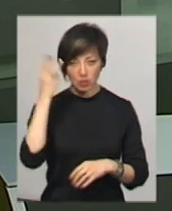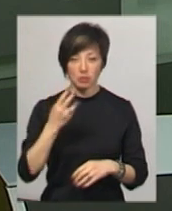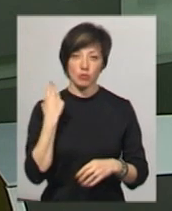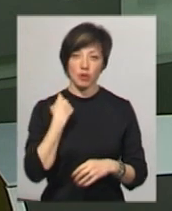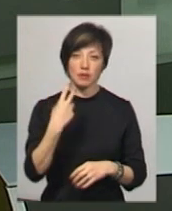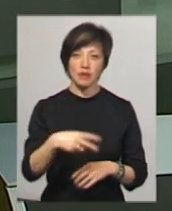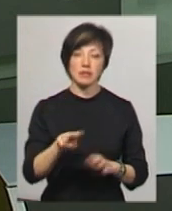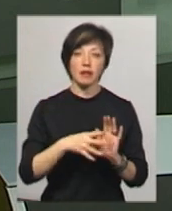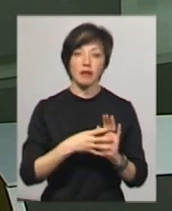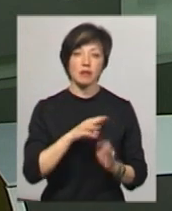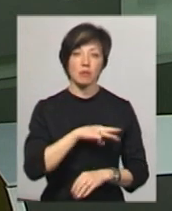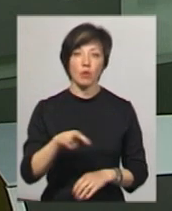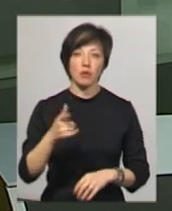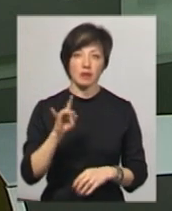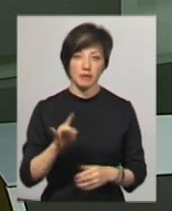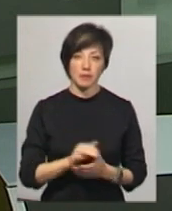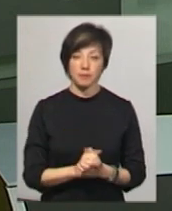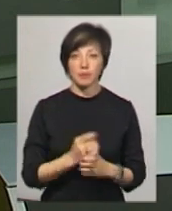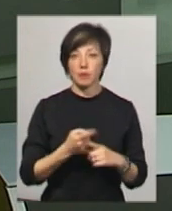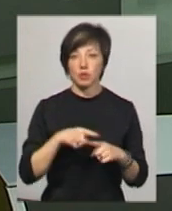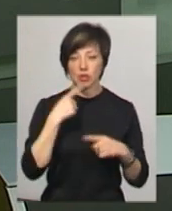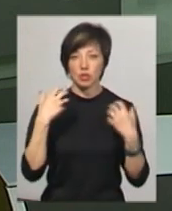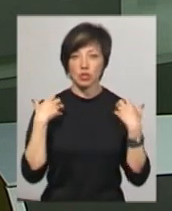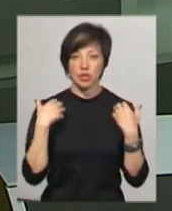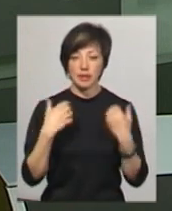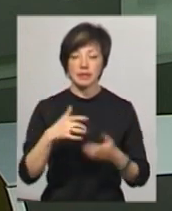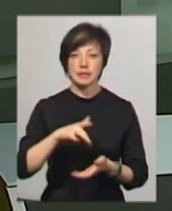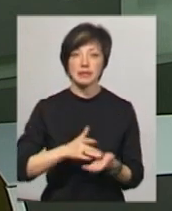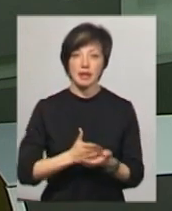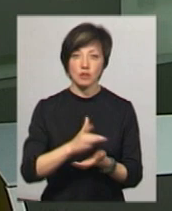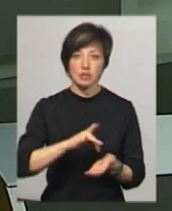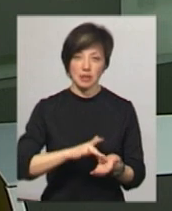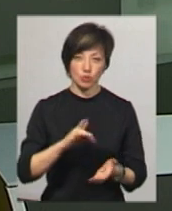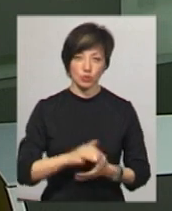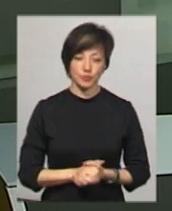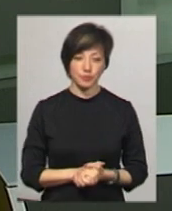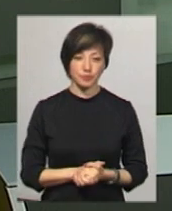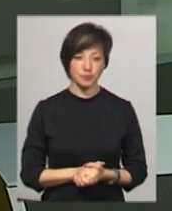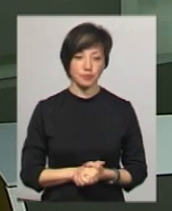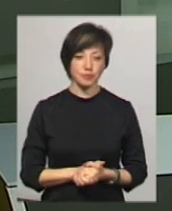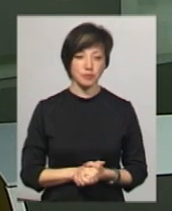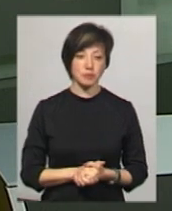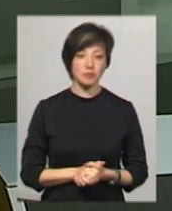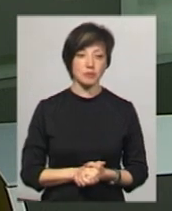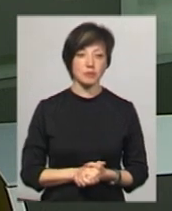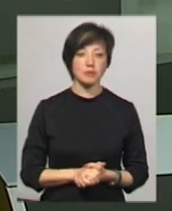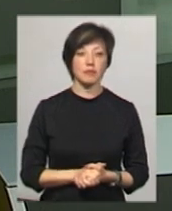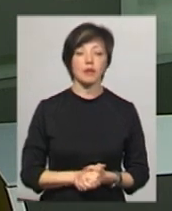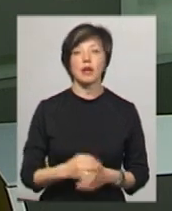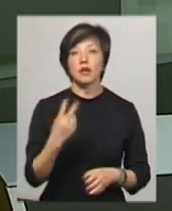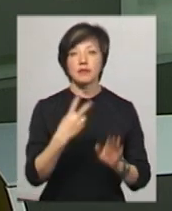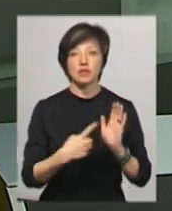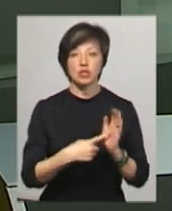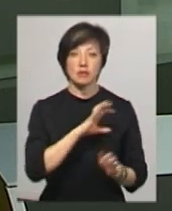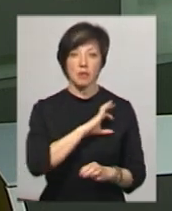заборгували 29 млн грн. Про це каже начальник сервісного центру підприємства Лариса Банделюк. 26